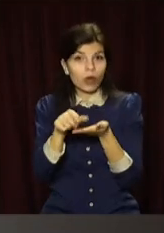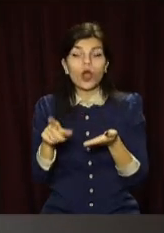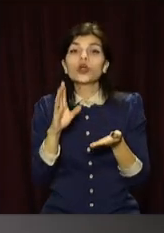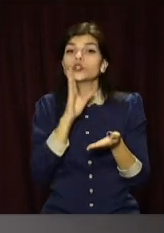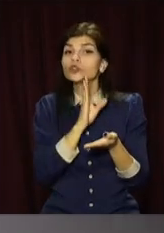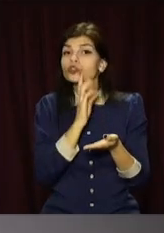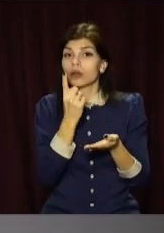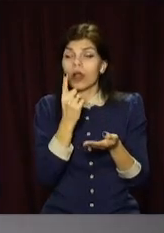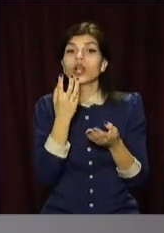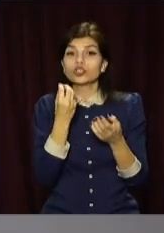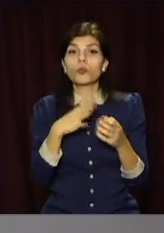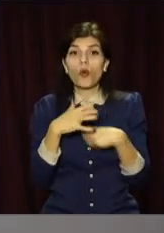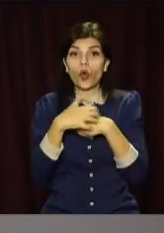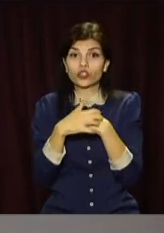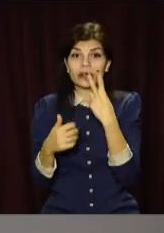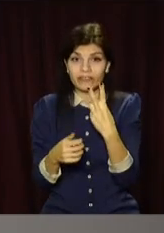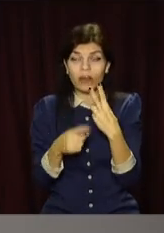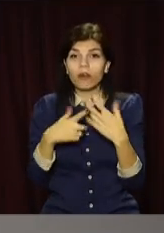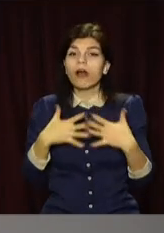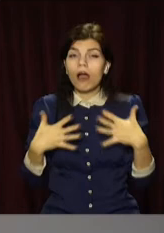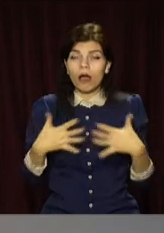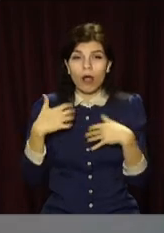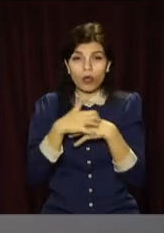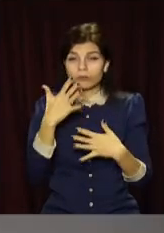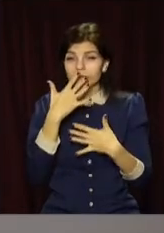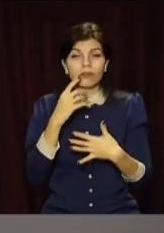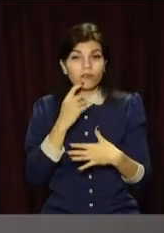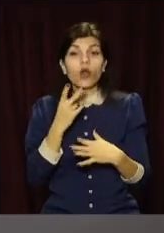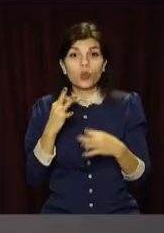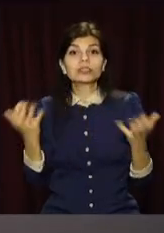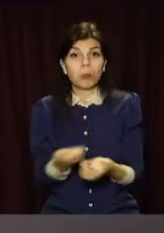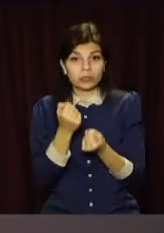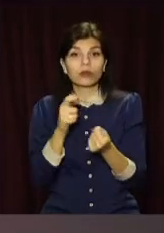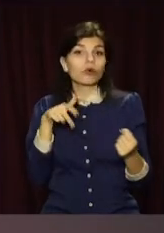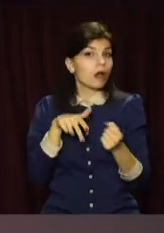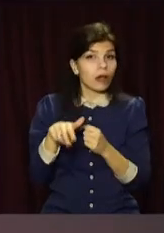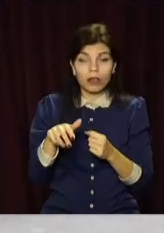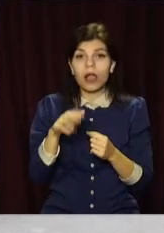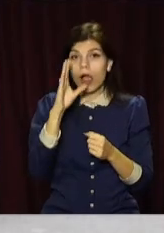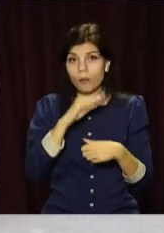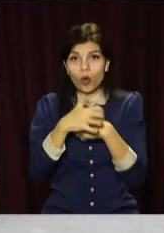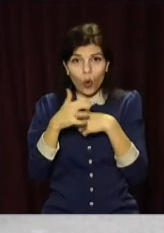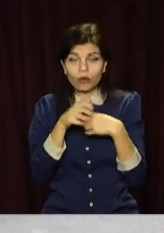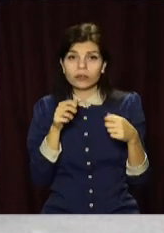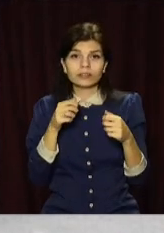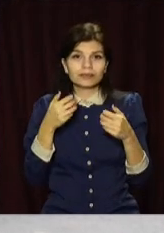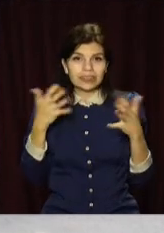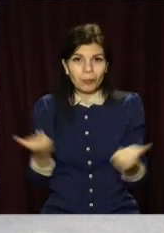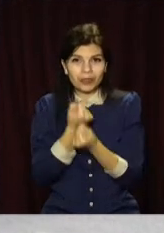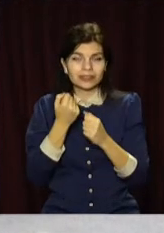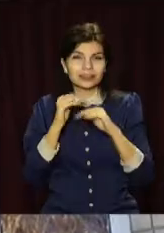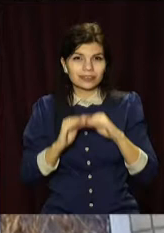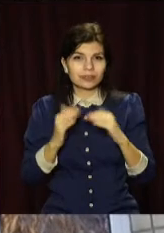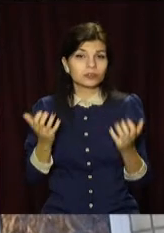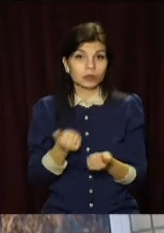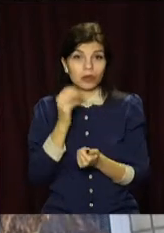приміщенні були дві кішки, вони надихалися диму. Втім, рятувальникам вдалося привести їх до тями. Причини пожежі